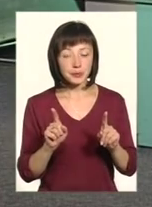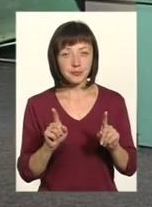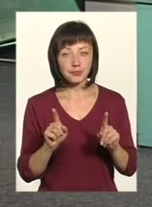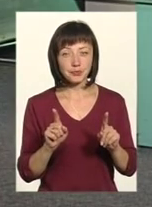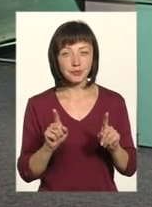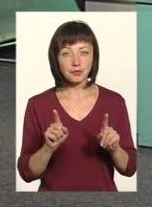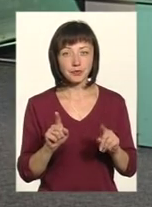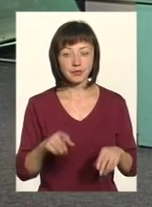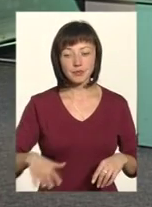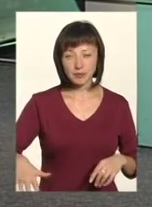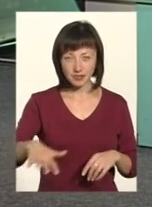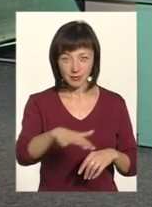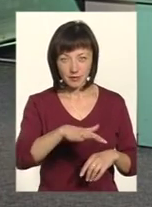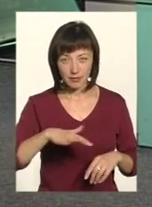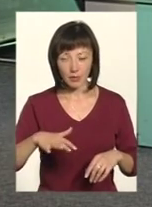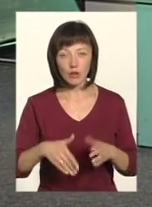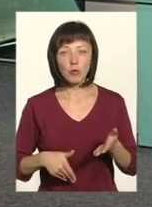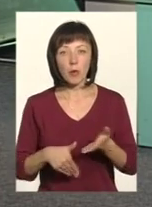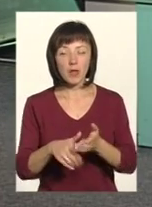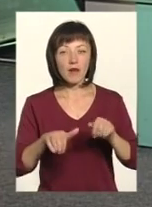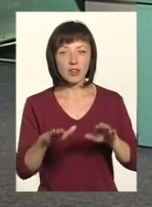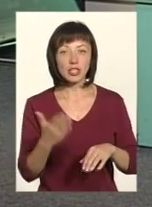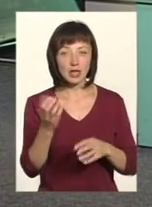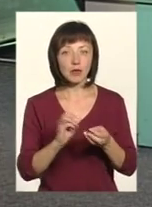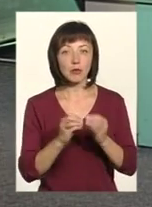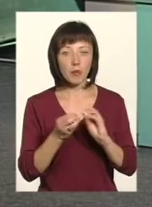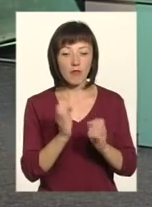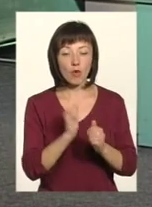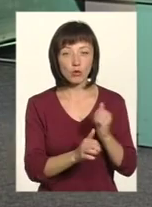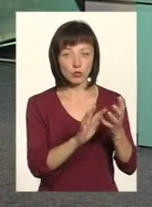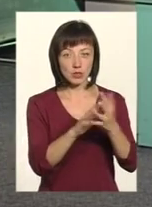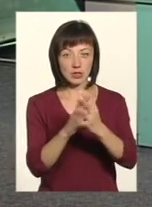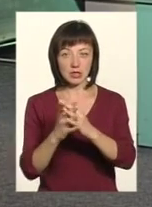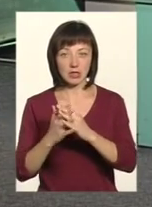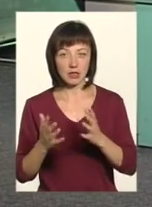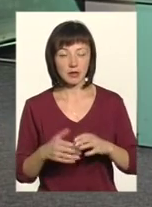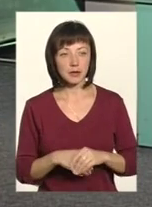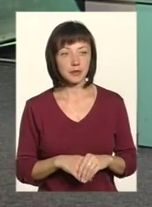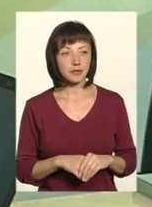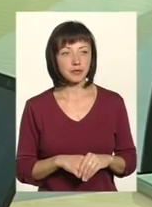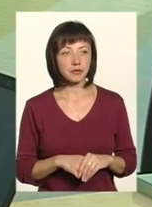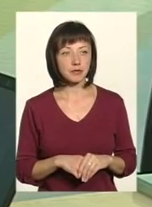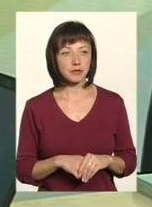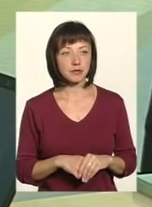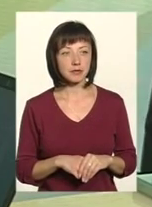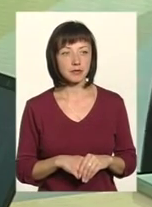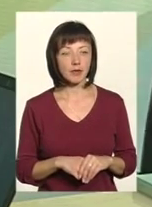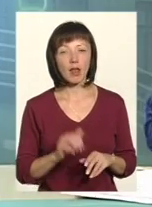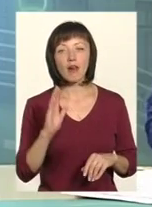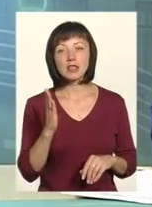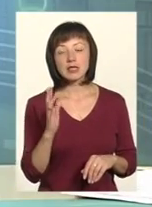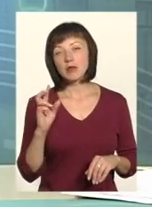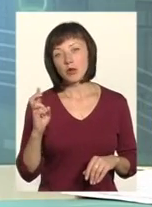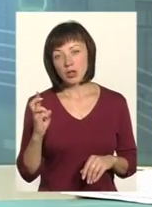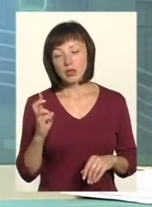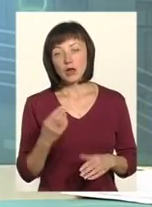територіальна громада допомогла вирішити і їхні проблеми в кожному населеному конкретному пункті. Василю Богдановичу, от,